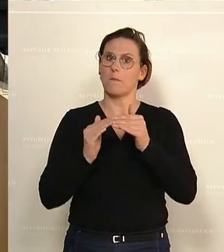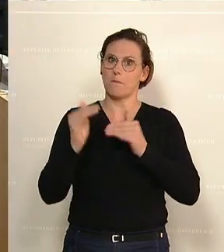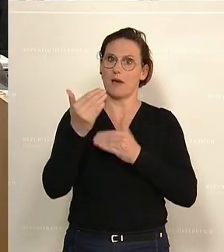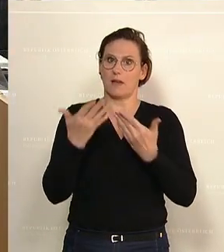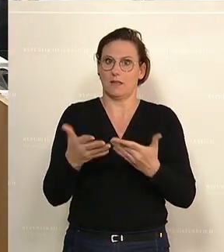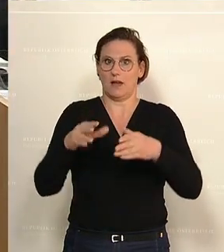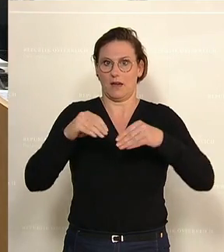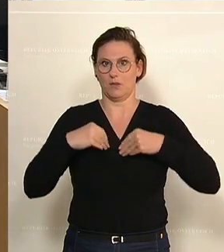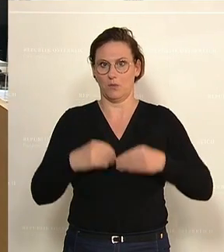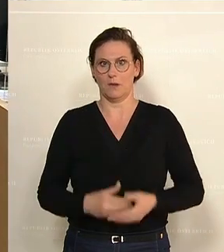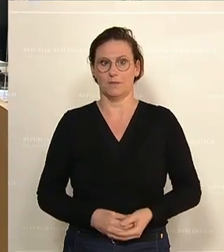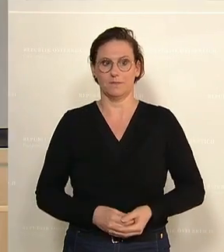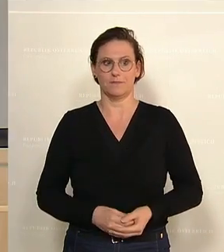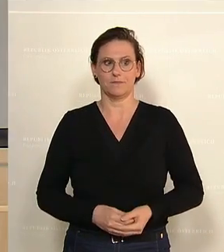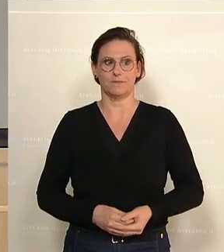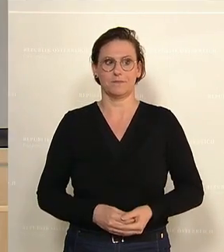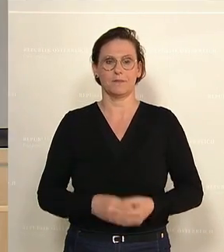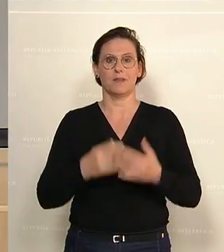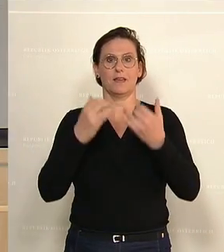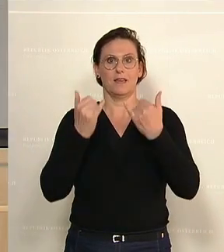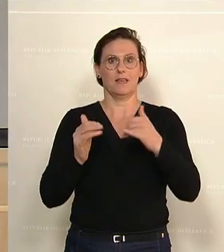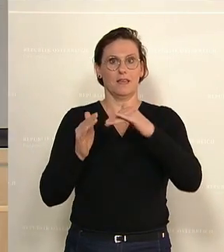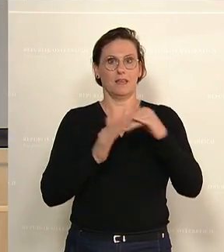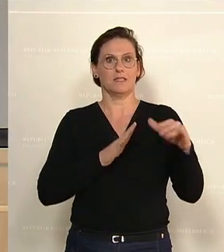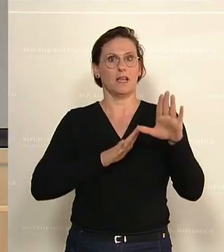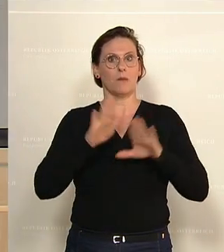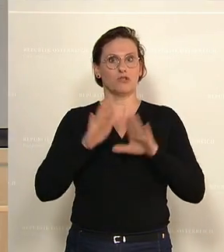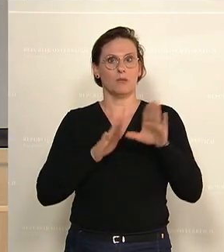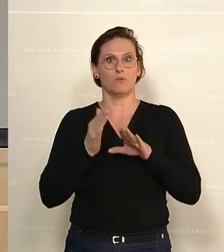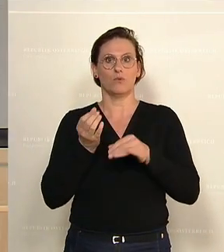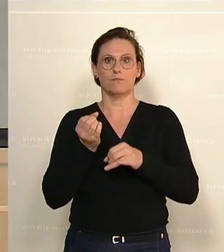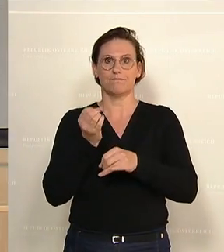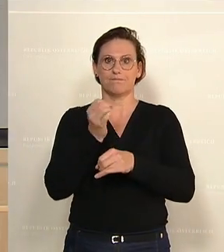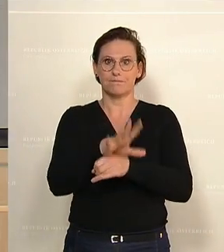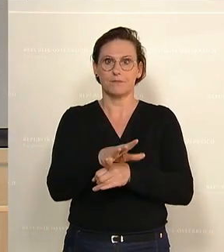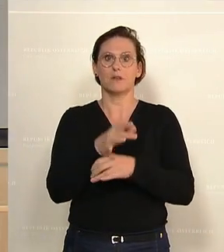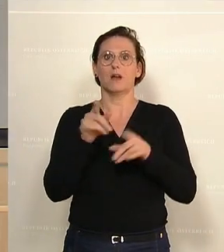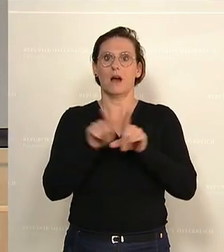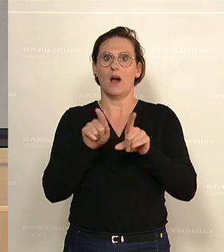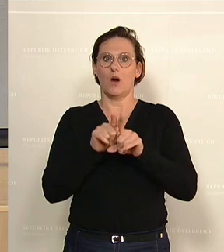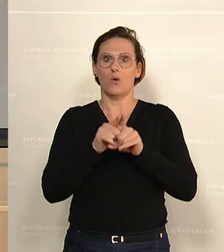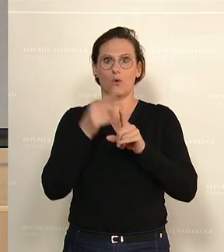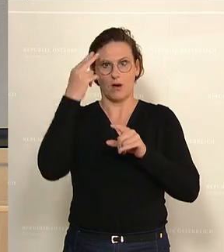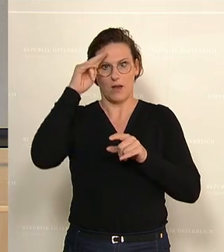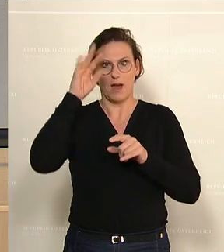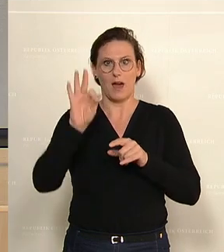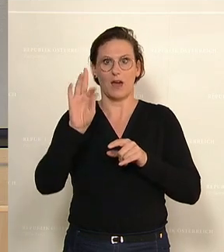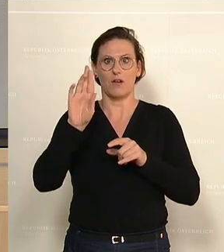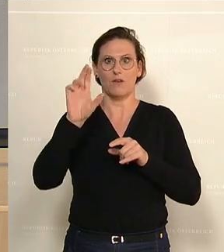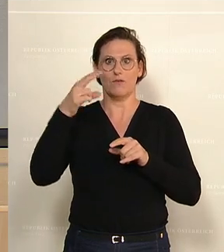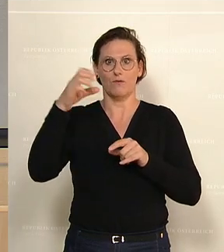angenommen. Wir kommen zur Abstimmung über den Entschließungsantrag der Abgeordneten Hubert Fuchs, Kolleginnen und Kollegen